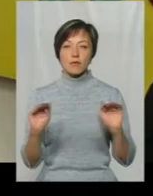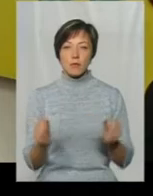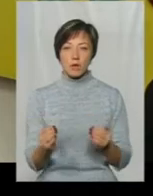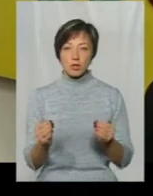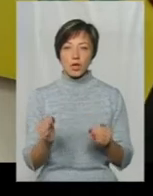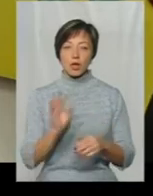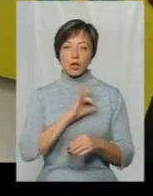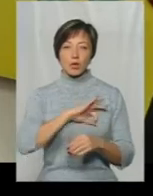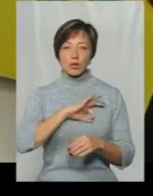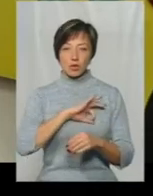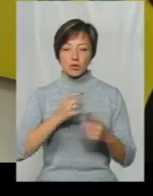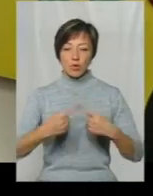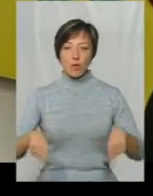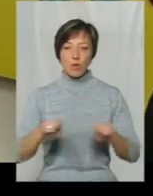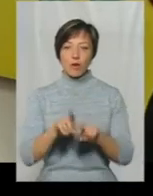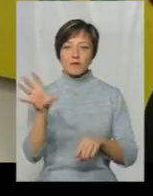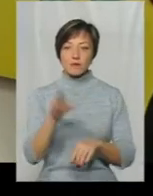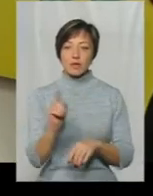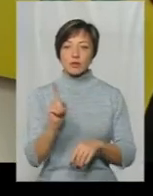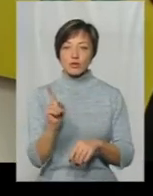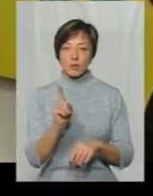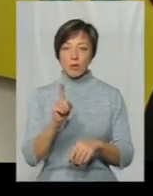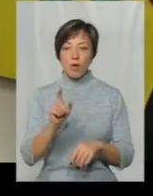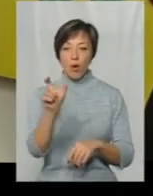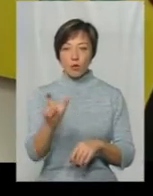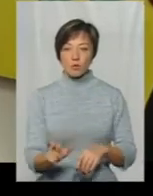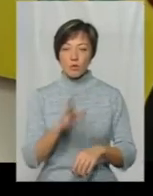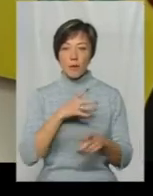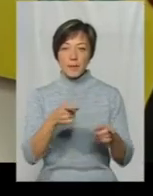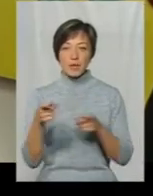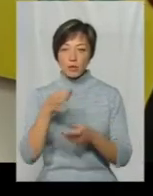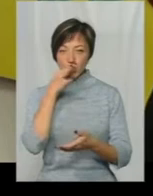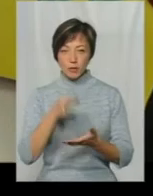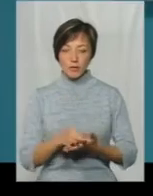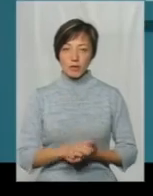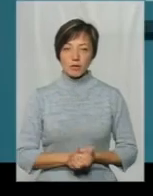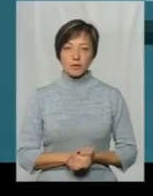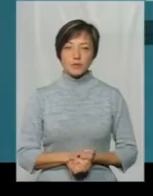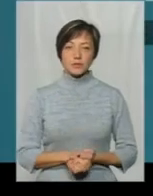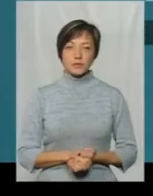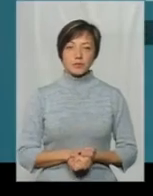юридичного поля все, щоб особа була притягнута до відповідальності